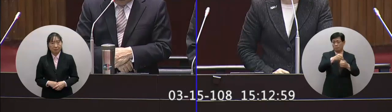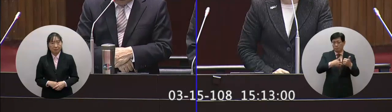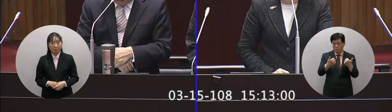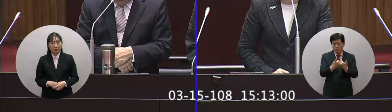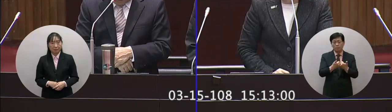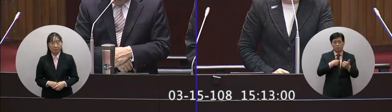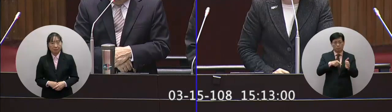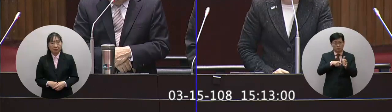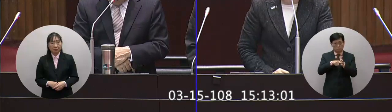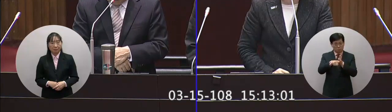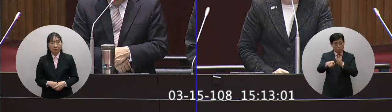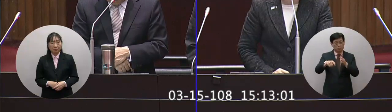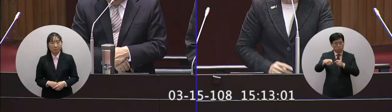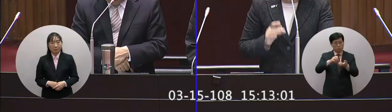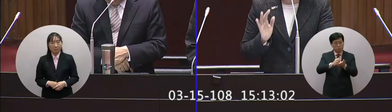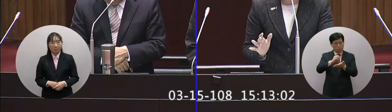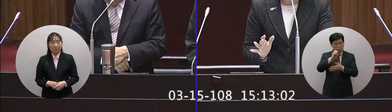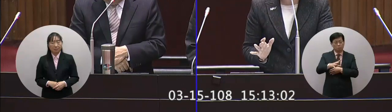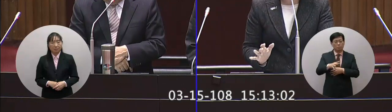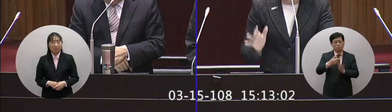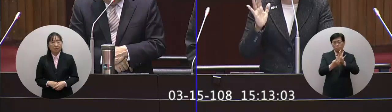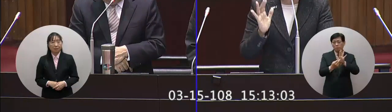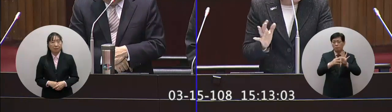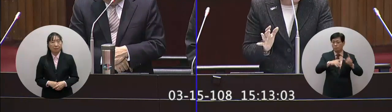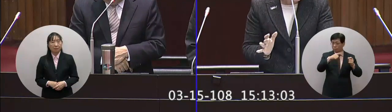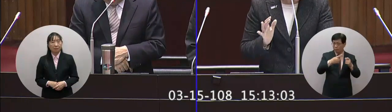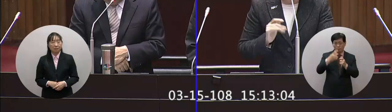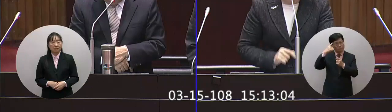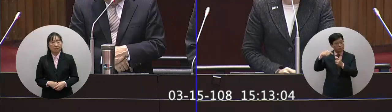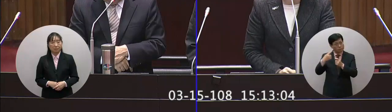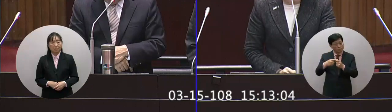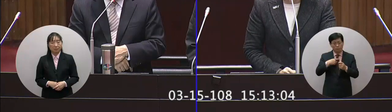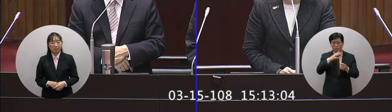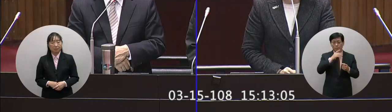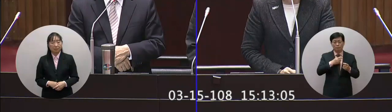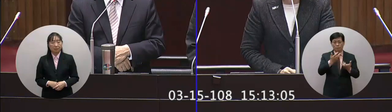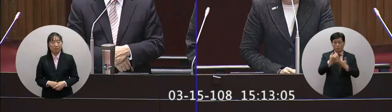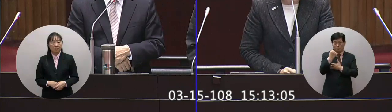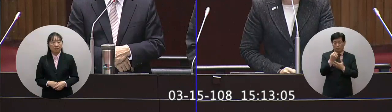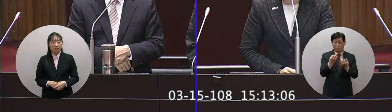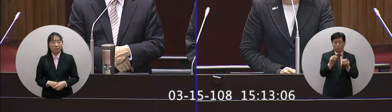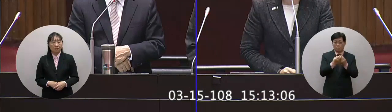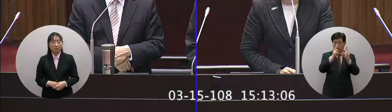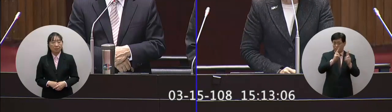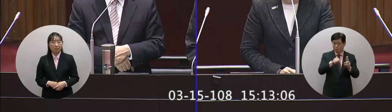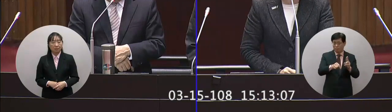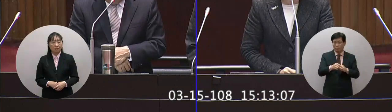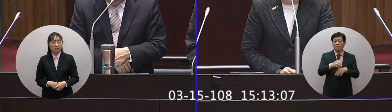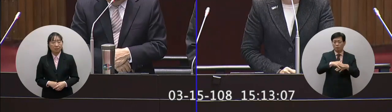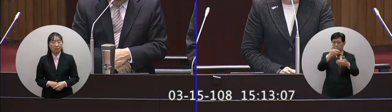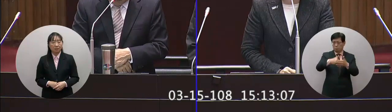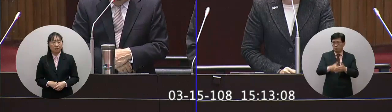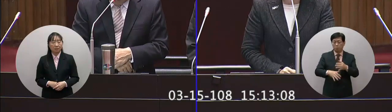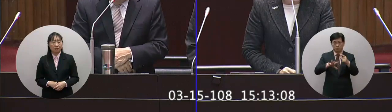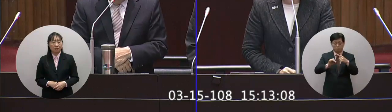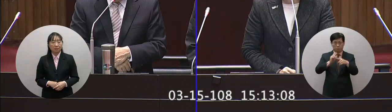委員會做專報他也有說明說今年跟明年這火力啊會火力發電會